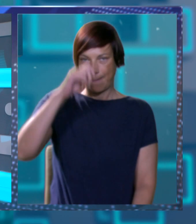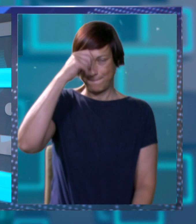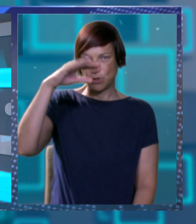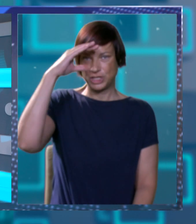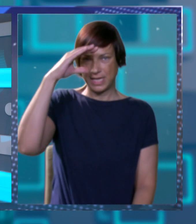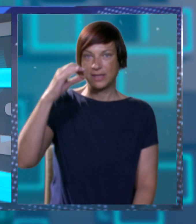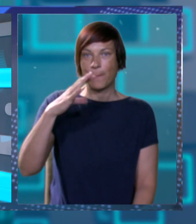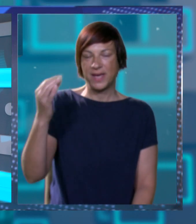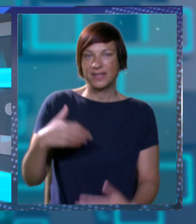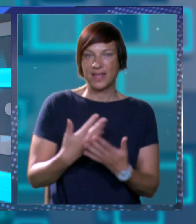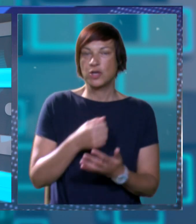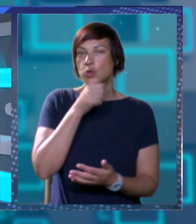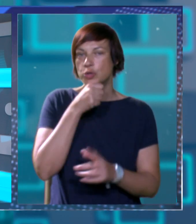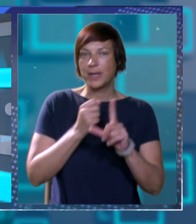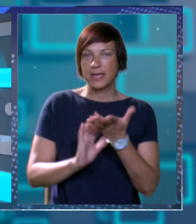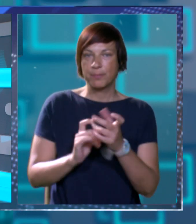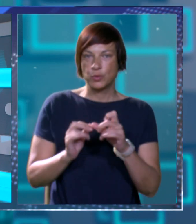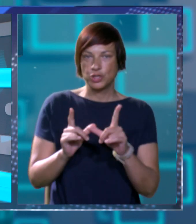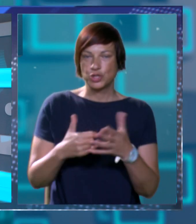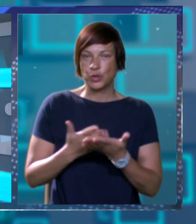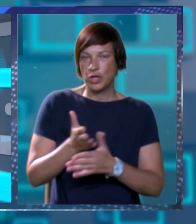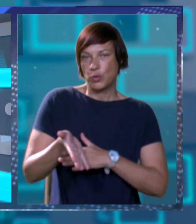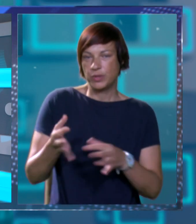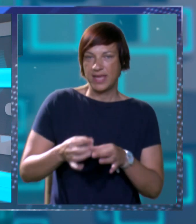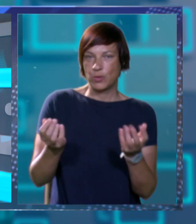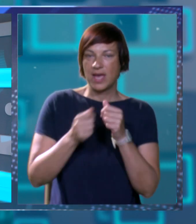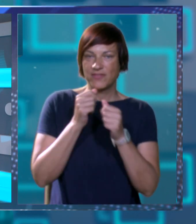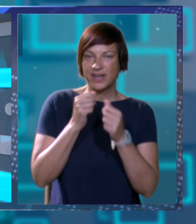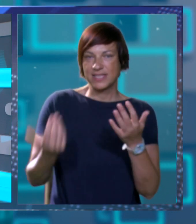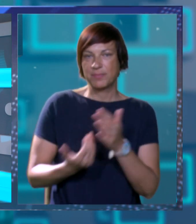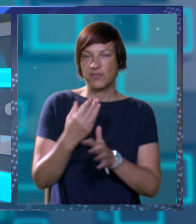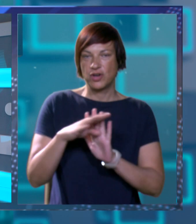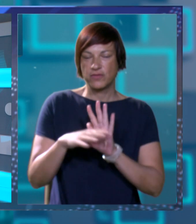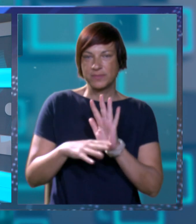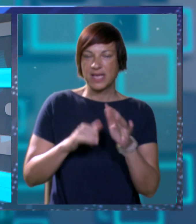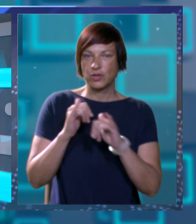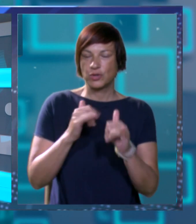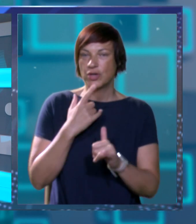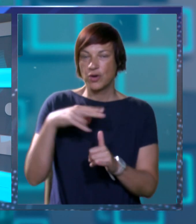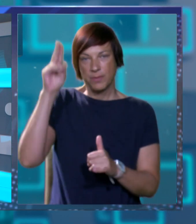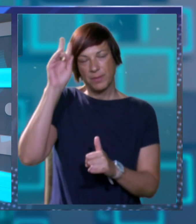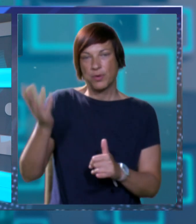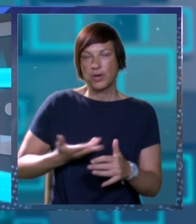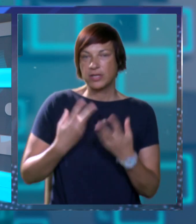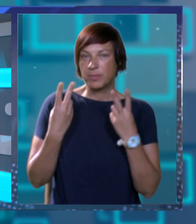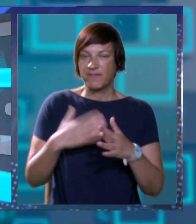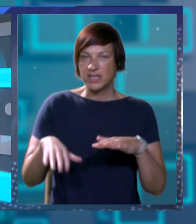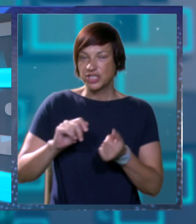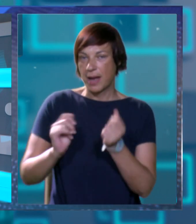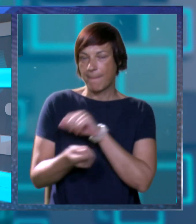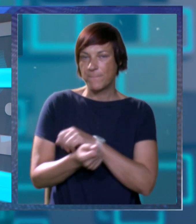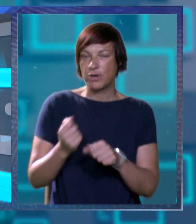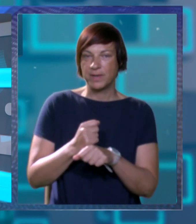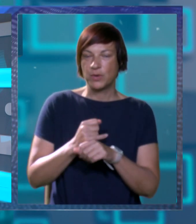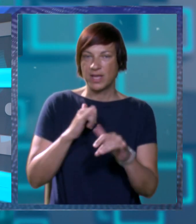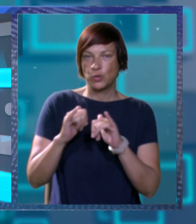Poštovani gledatelji, dobar vam dan u županijskom impulsu. U tijeku je javna rasprava o novom zakonu o turizmu koji bi mogao donijeti bitne promjene u